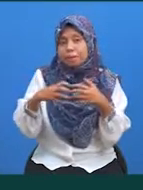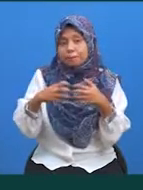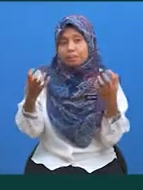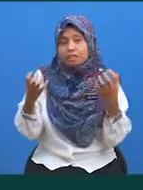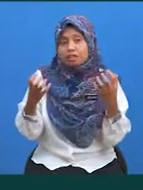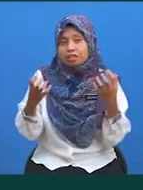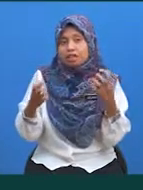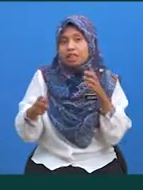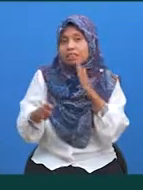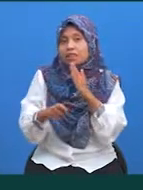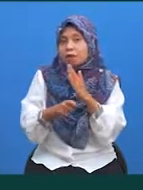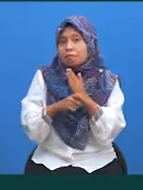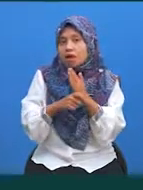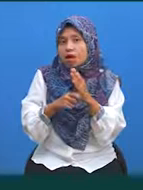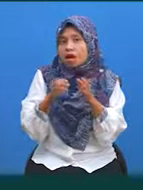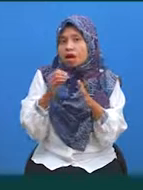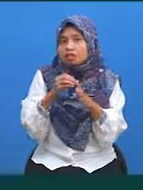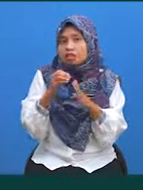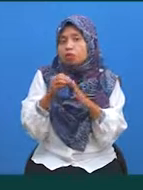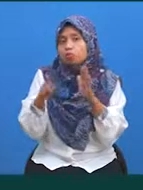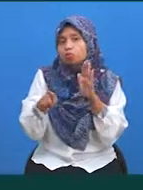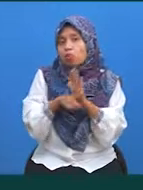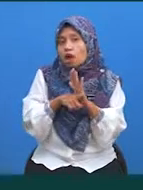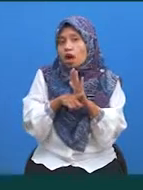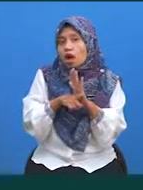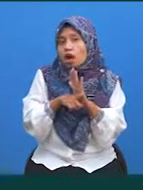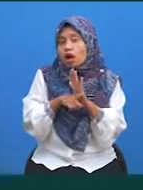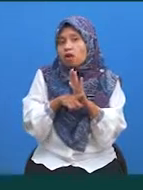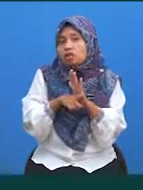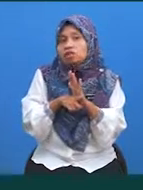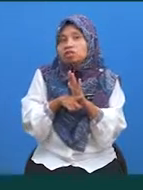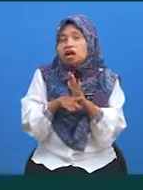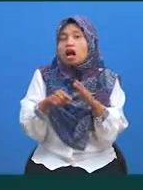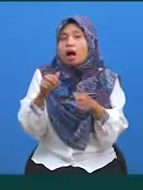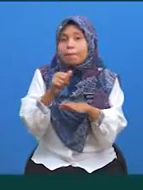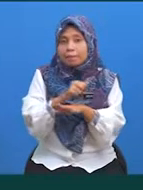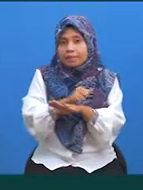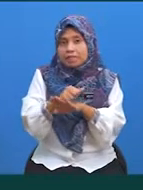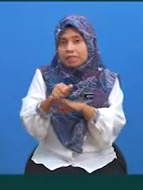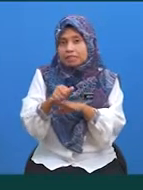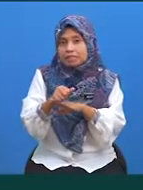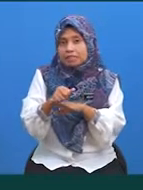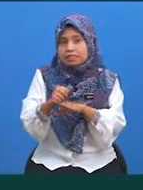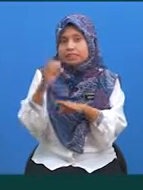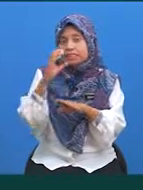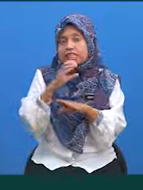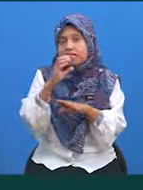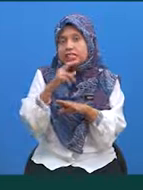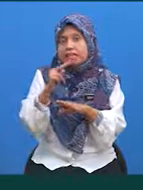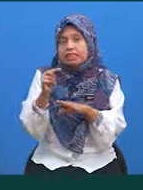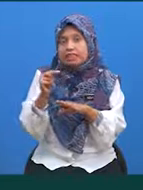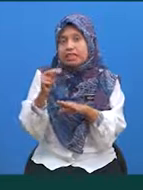tambah atau tolak Kelima, cikgu namakannya aplikasi cari anu Di mana